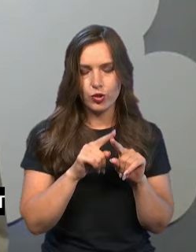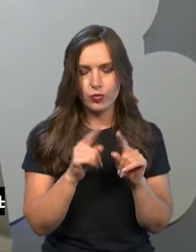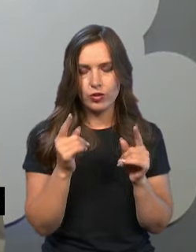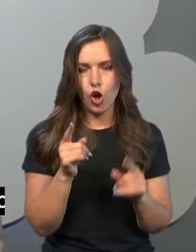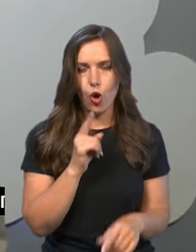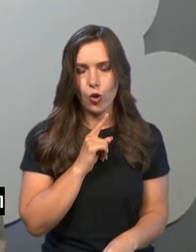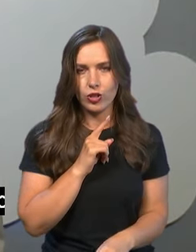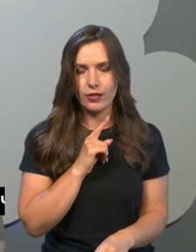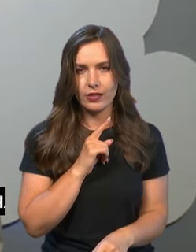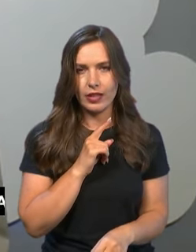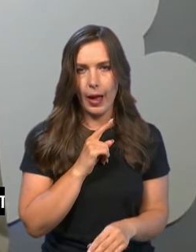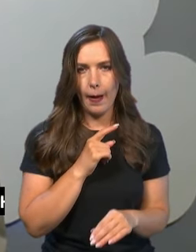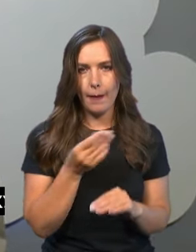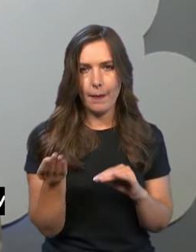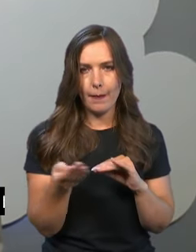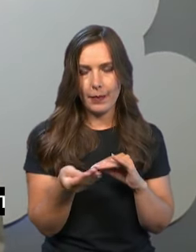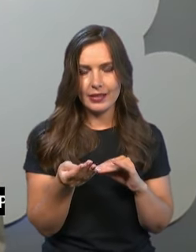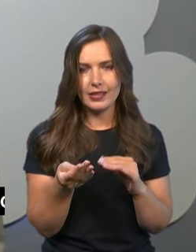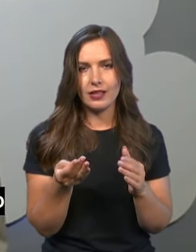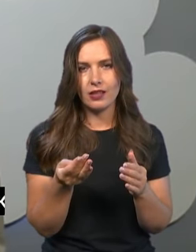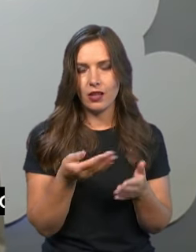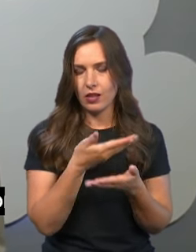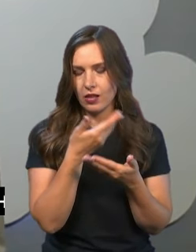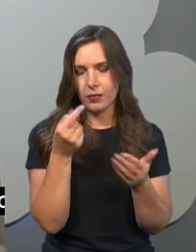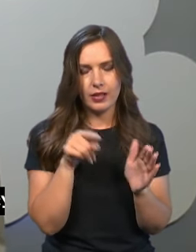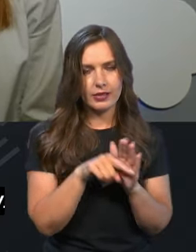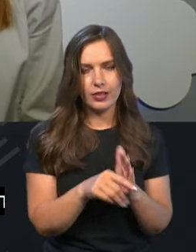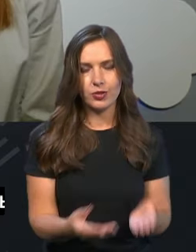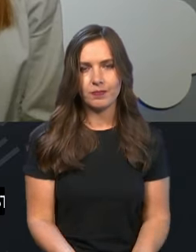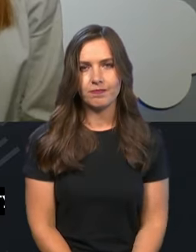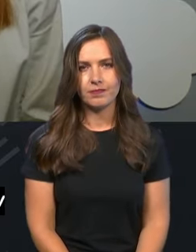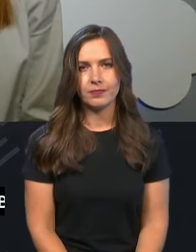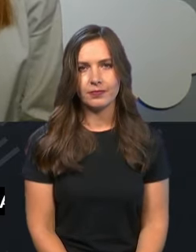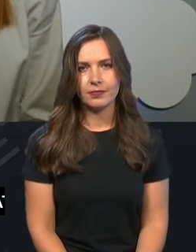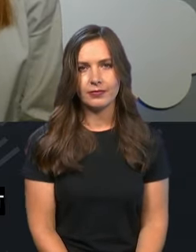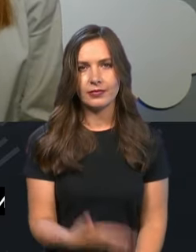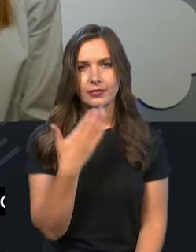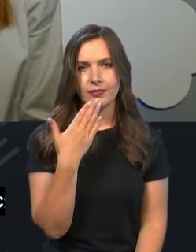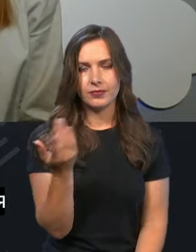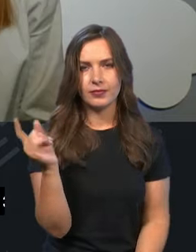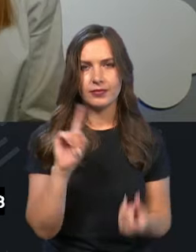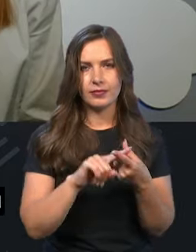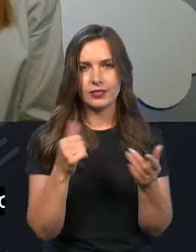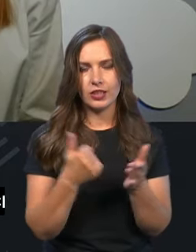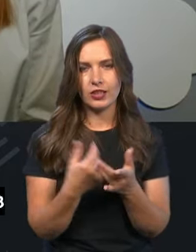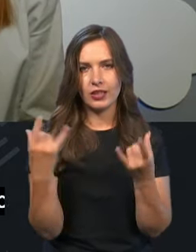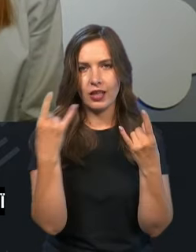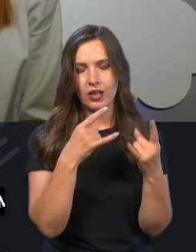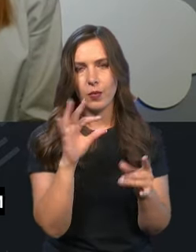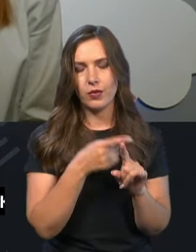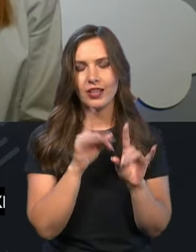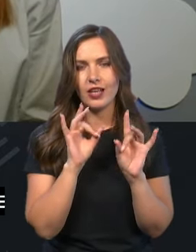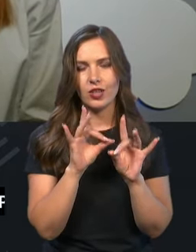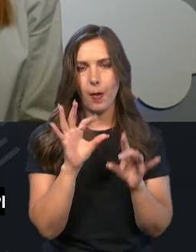очікувати на пісків з південних широт не має сенсу. Пані Наталя, дякую вам, що ви долучилися до нашого ефіру про те, що